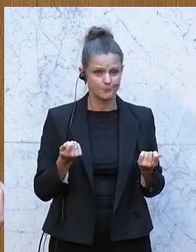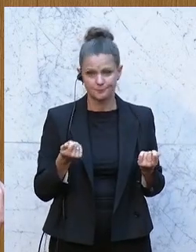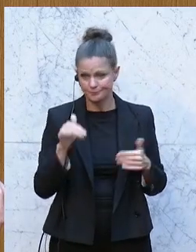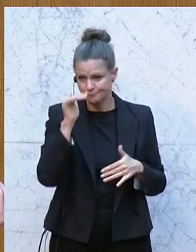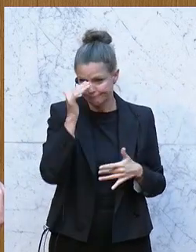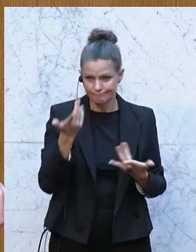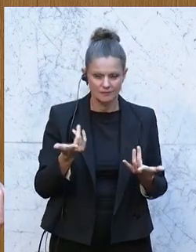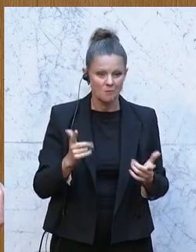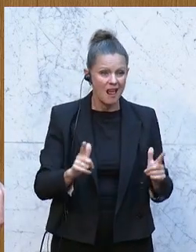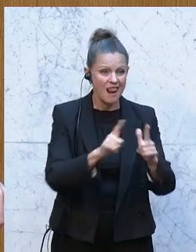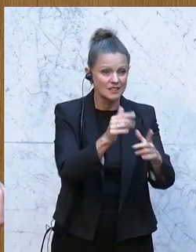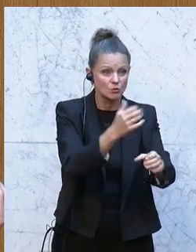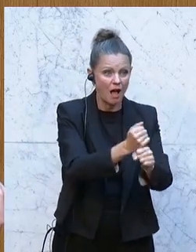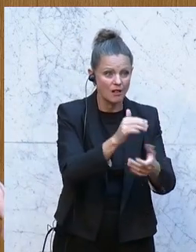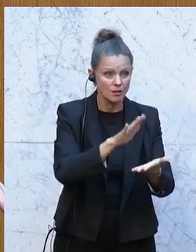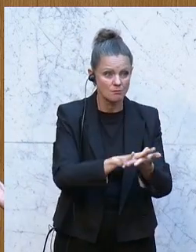beschäftigt.